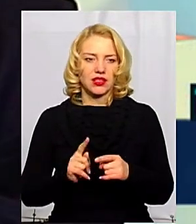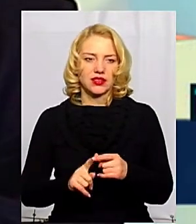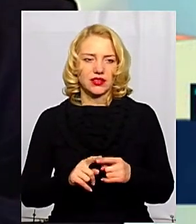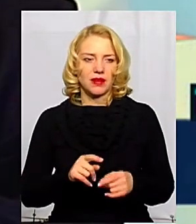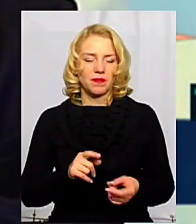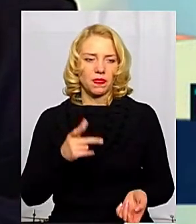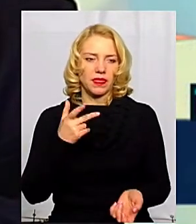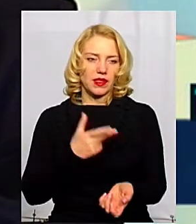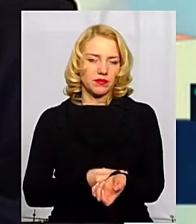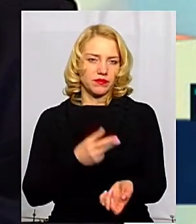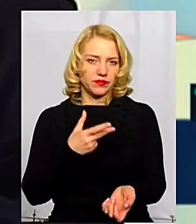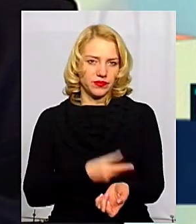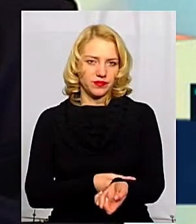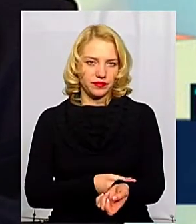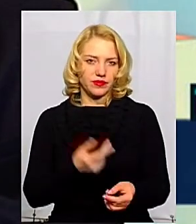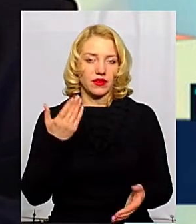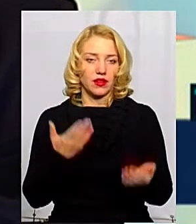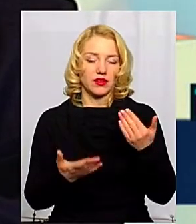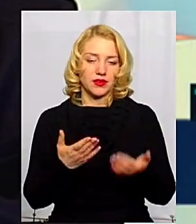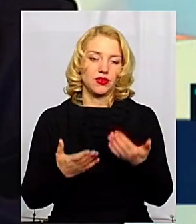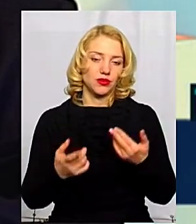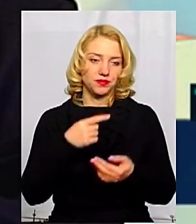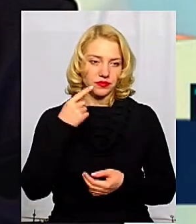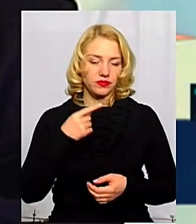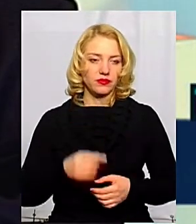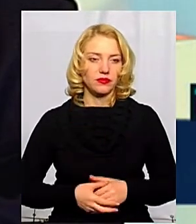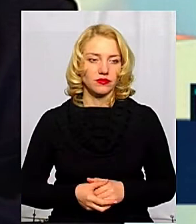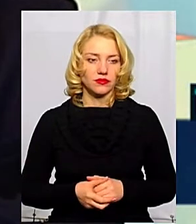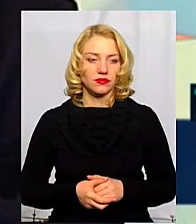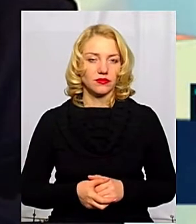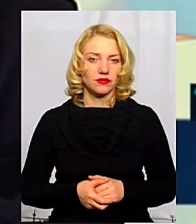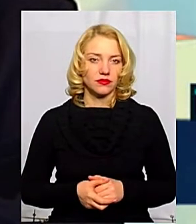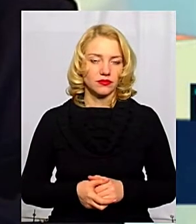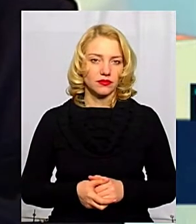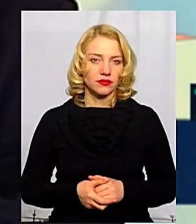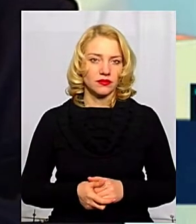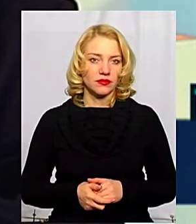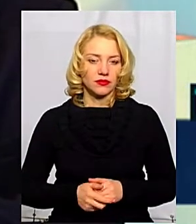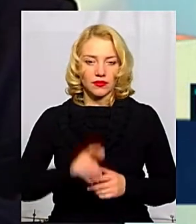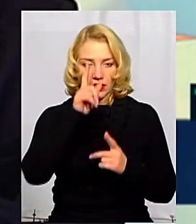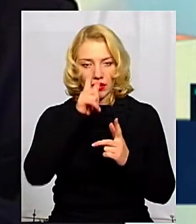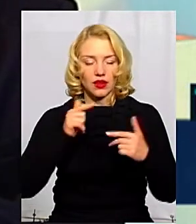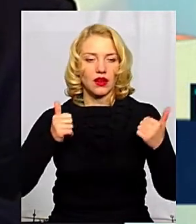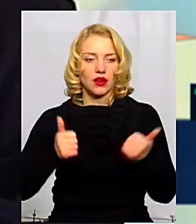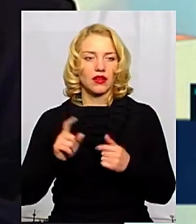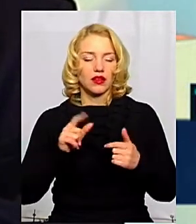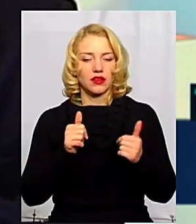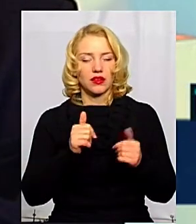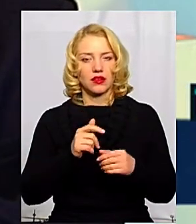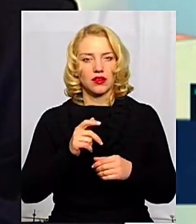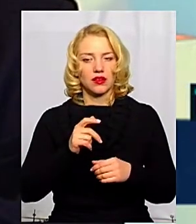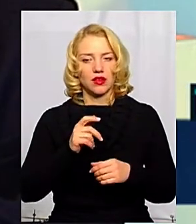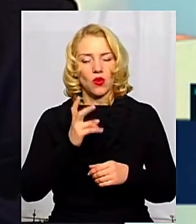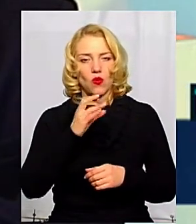вакцинопрофілактика. Якщо брати, скажімо так, країни, які розташовані в